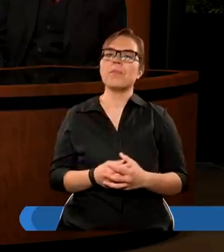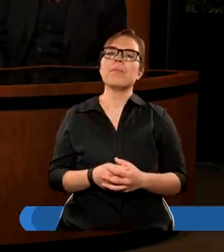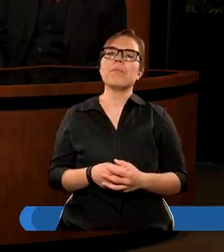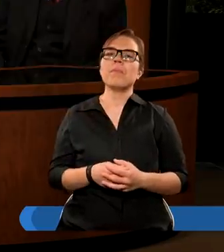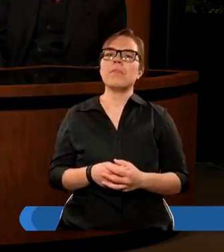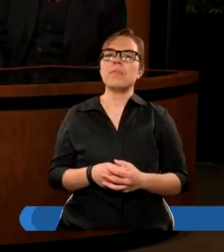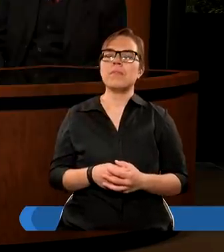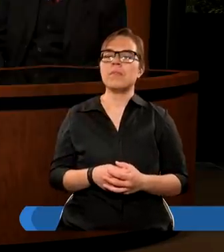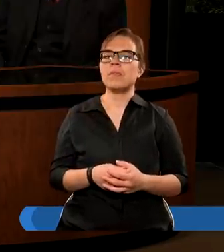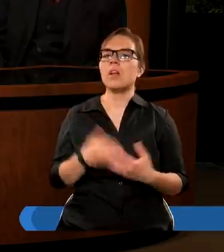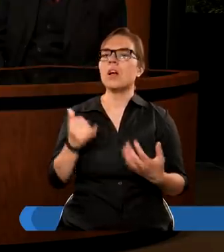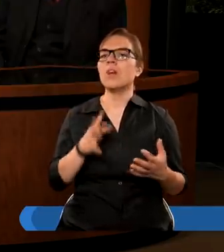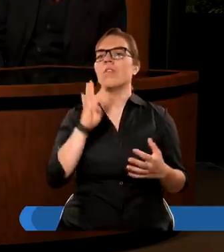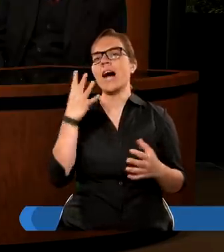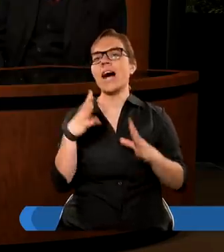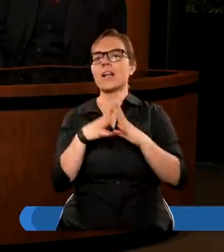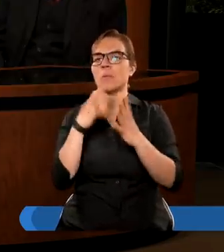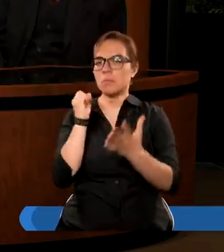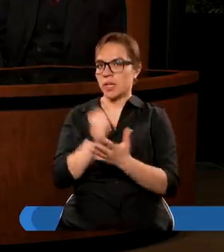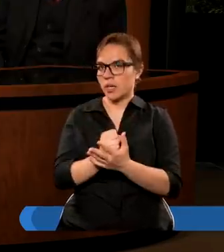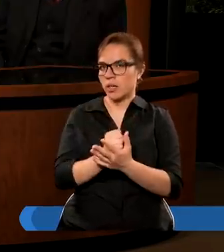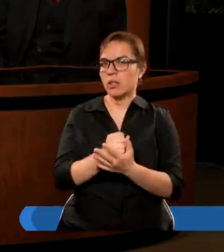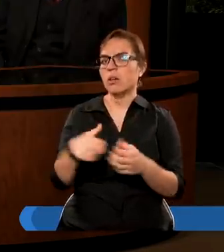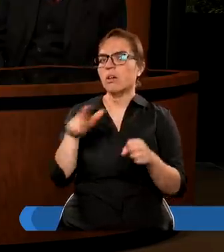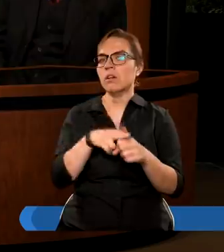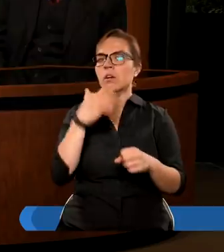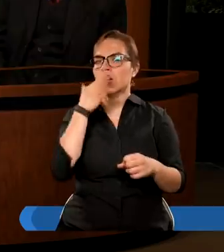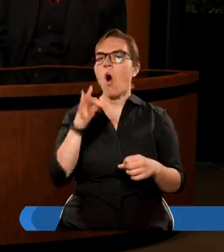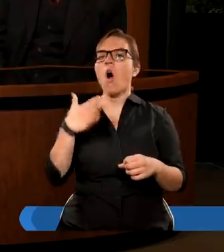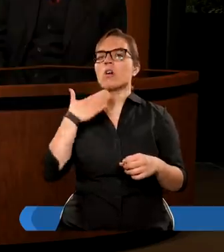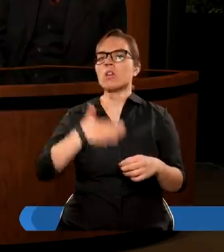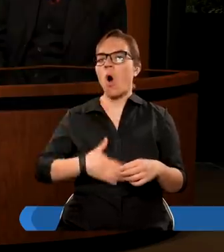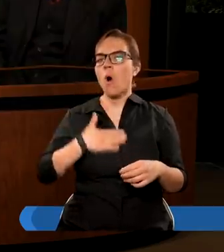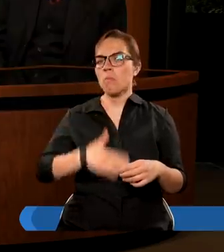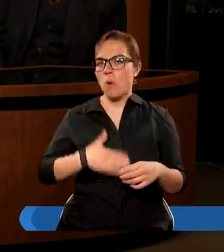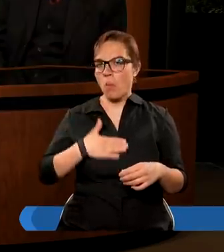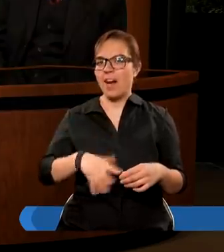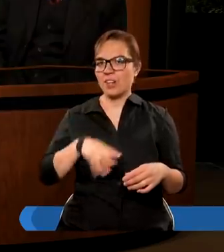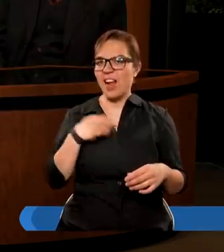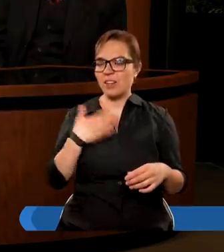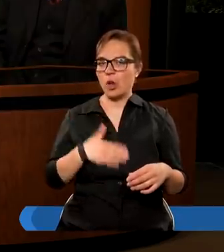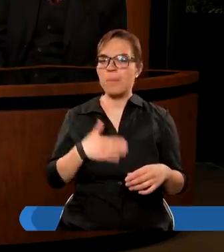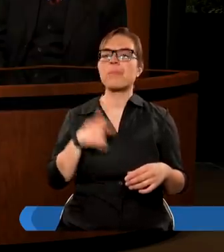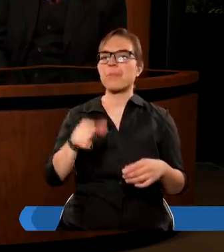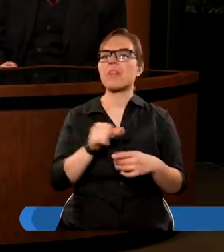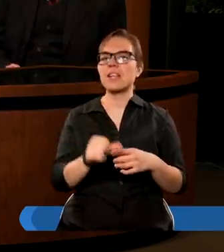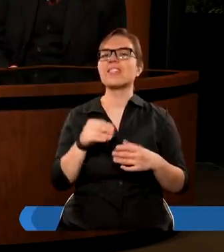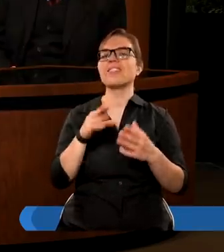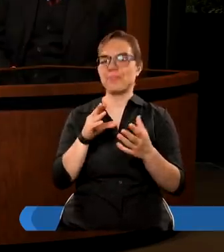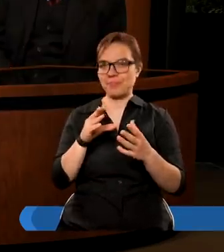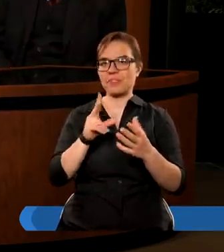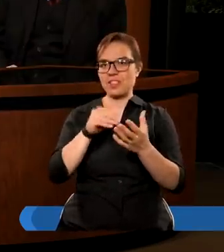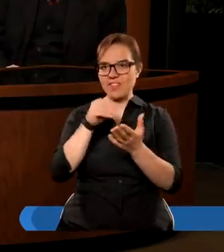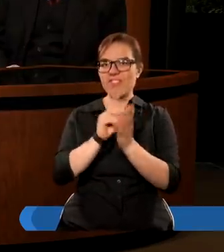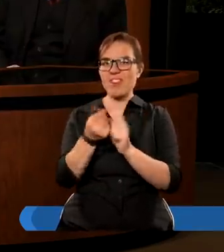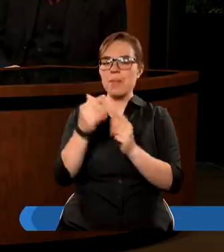W czwartym przykazaniu, które mówi o sobocie, jest tam wzmiankowane, dlaczego